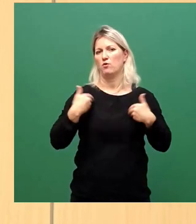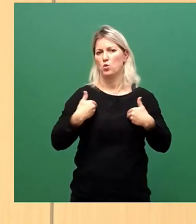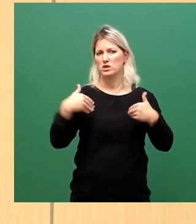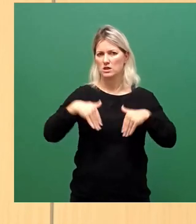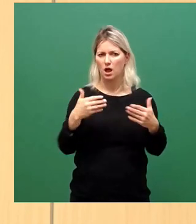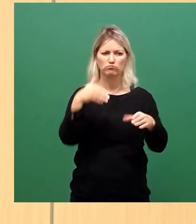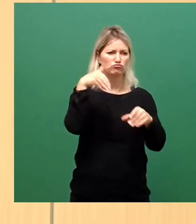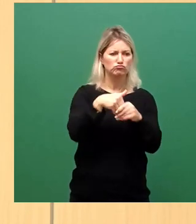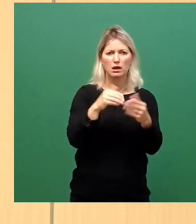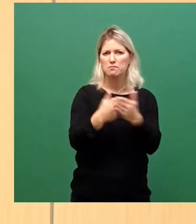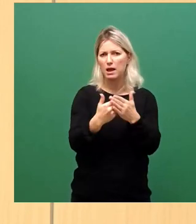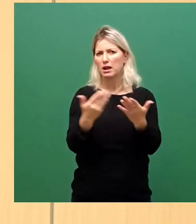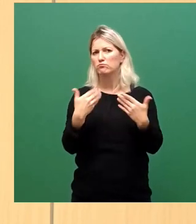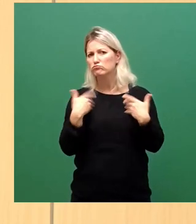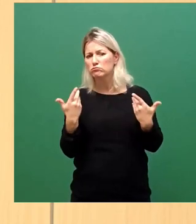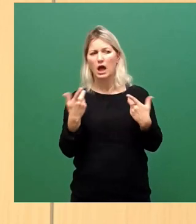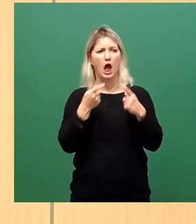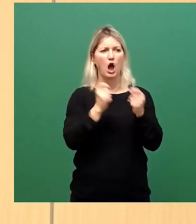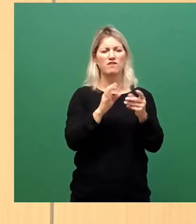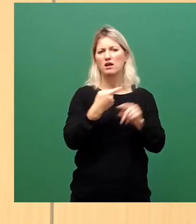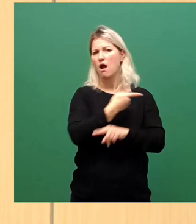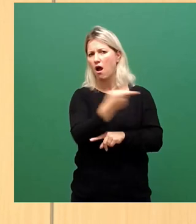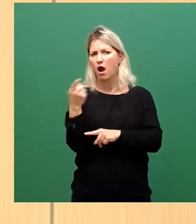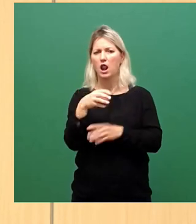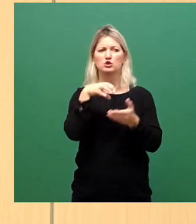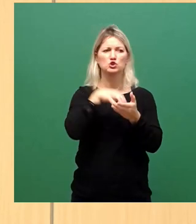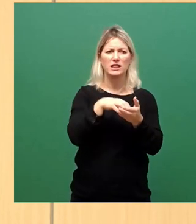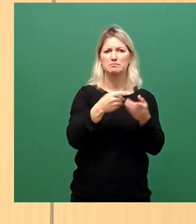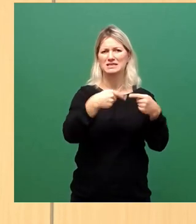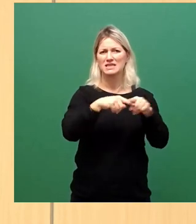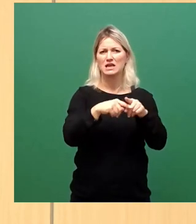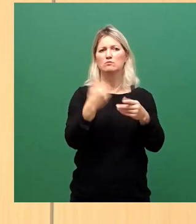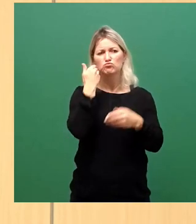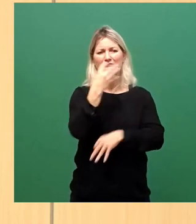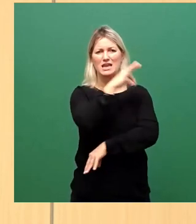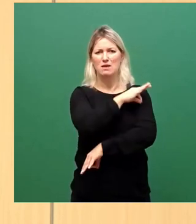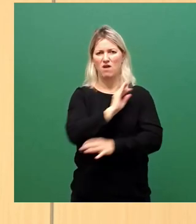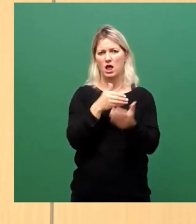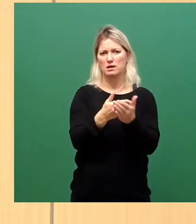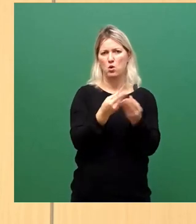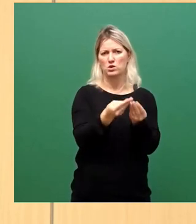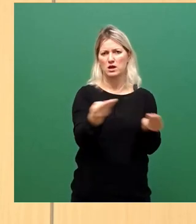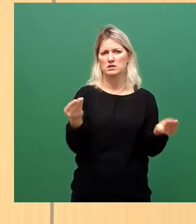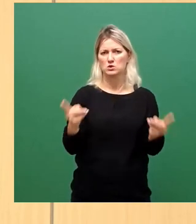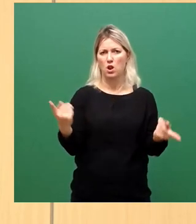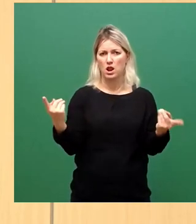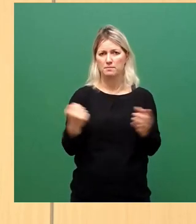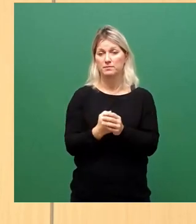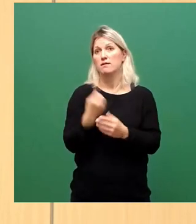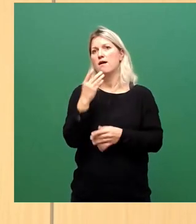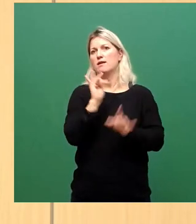Beispiel den Auftrag, in allen Stadtbezirken kommunale Impfangebote zu unterbreiten. Und bei aller Kritik, auch am Krisenmanagement des